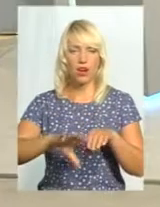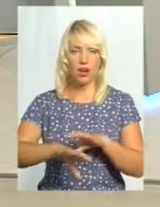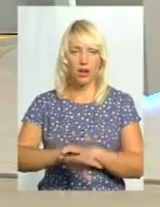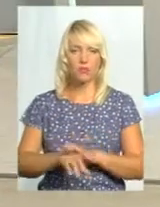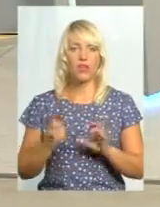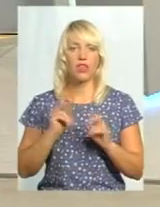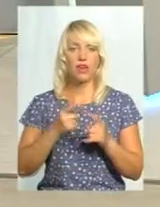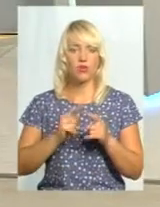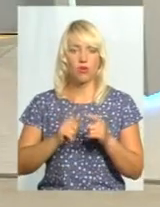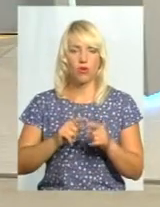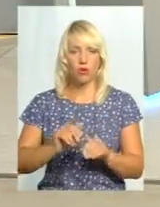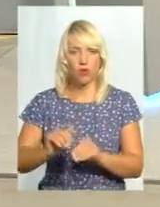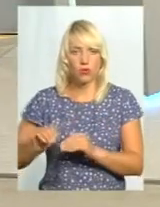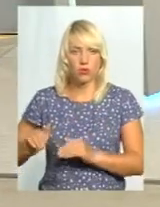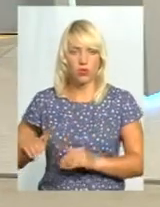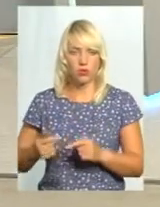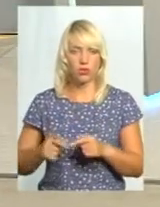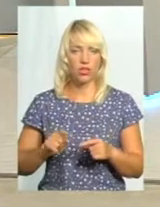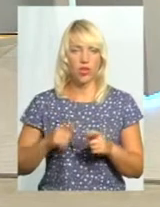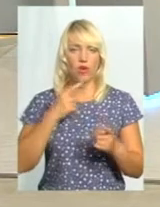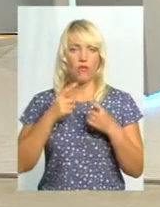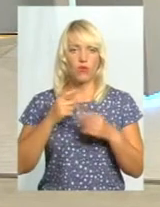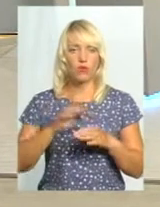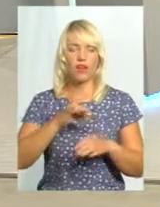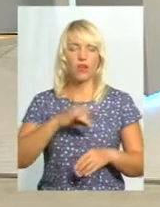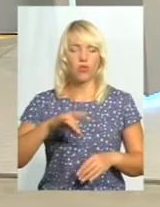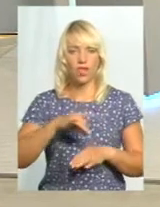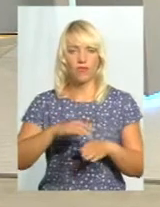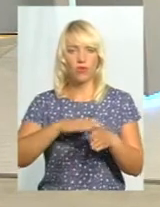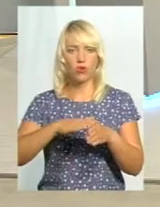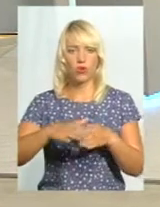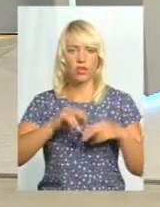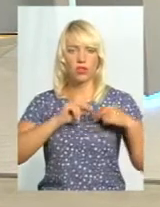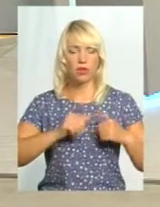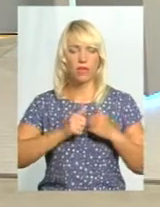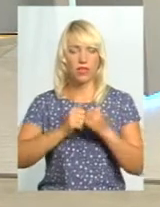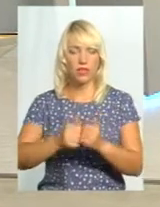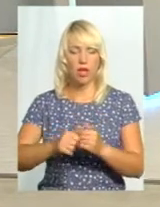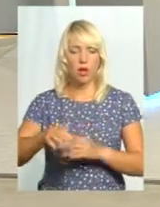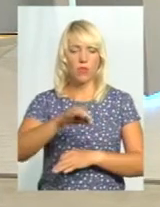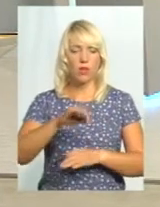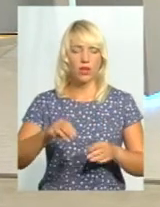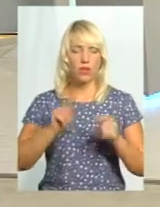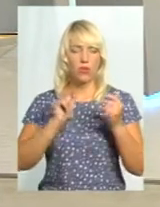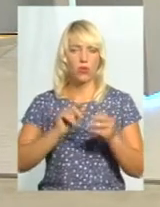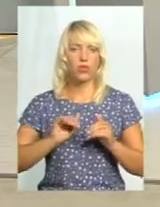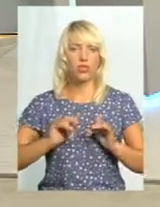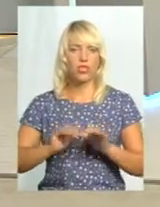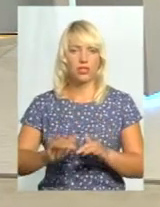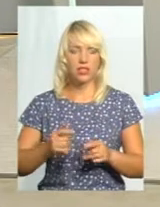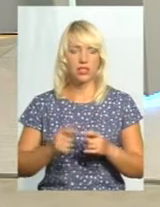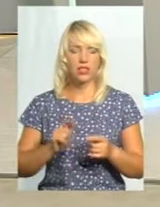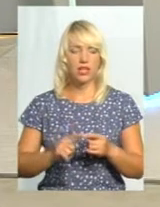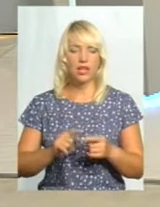Оксаною Устиновою, регіональним виконавчим партнером проєктів протидії торгівлі людьми, організацій з безпеки і